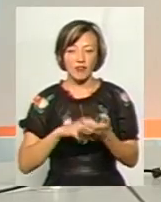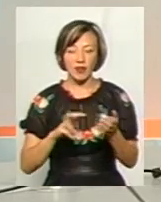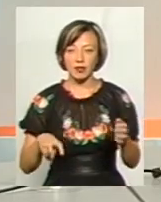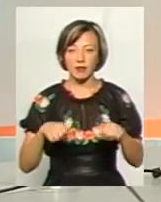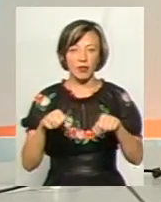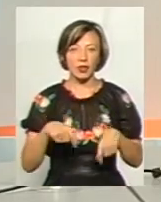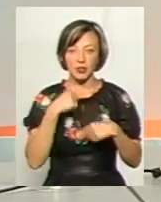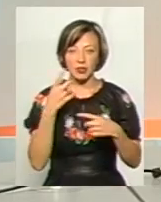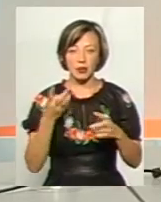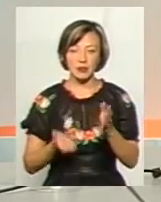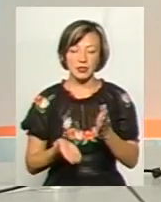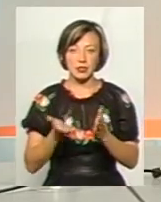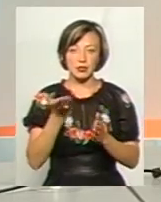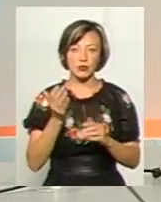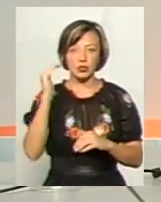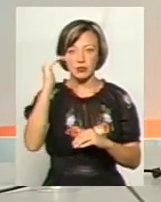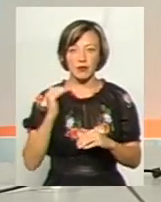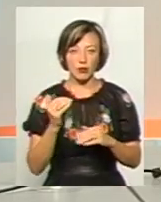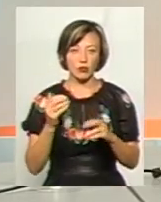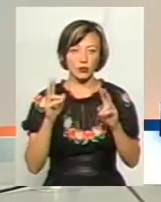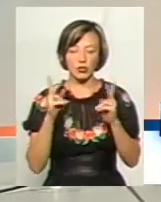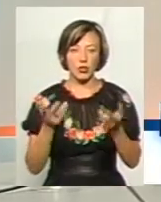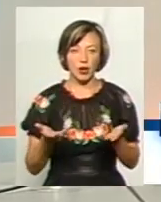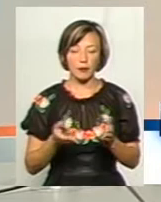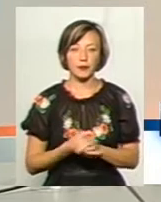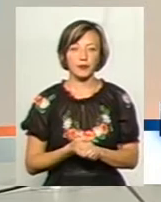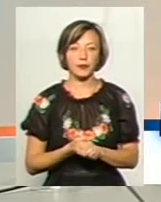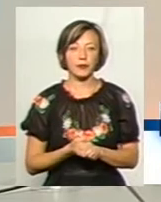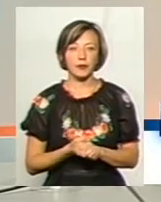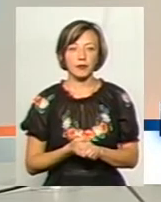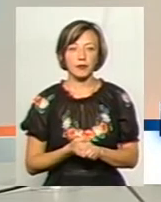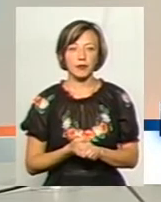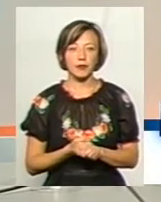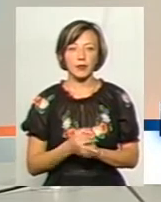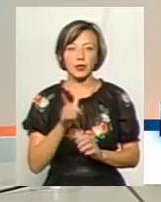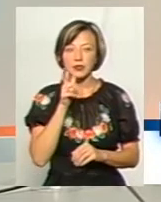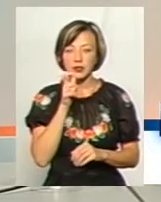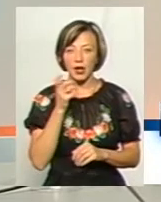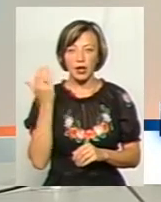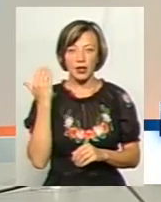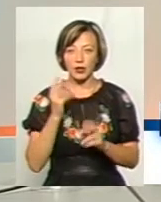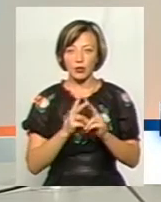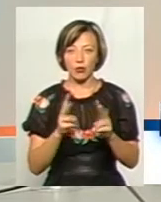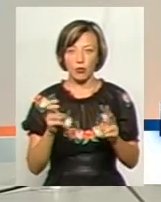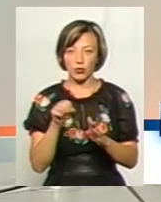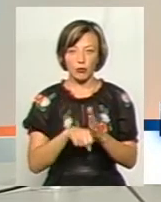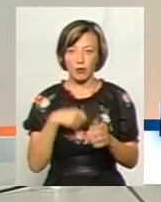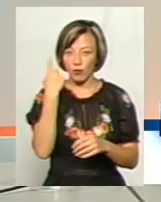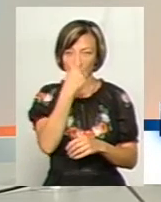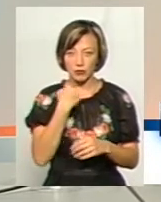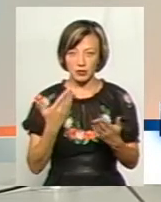каже, треба знизу, чи зверху, чи знизу, чи як. Ви знаєте, Сталін свій час теж нікого не вбив особисто.